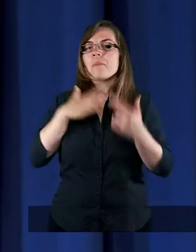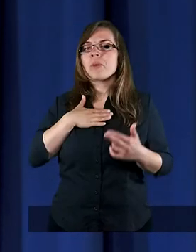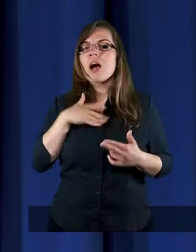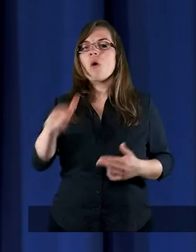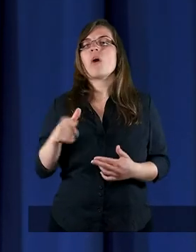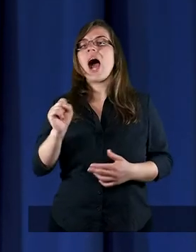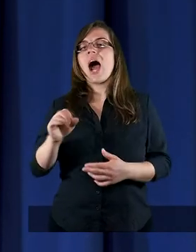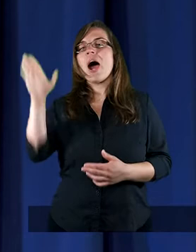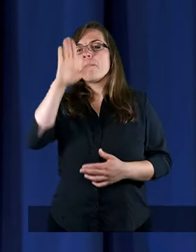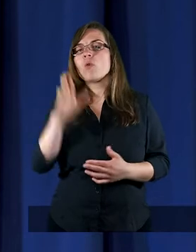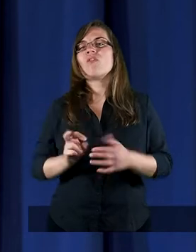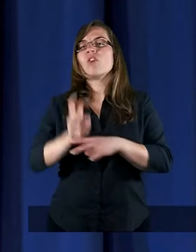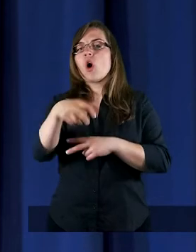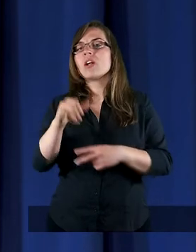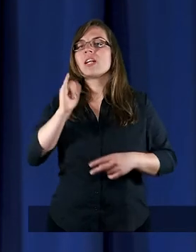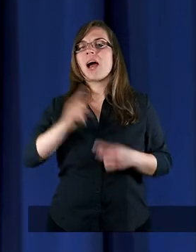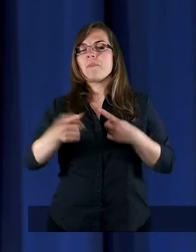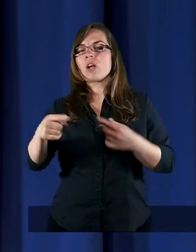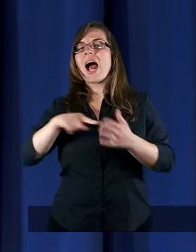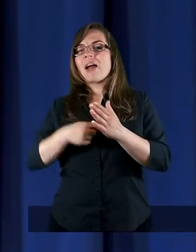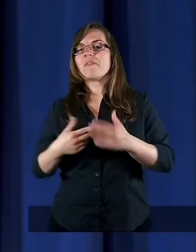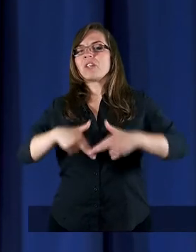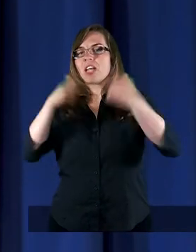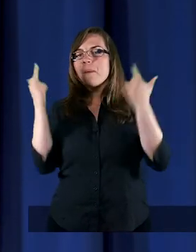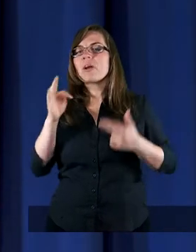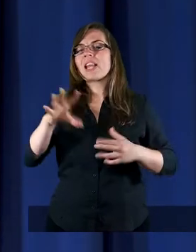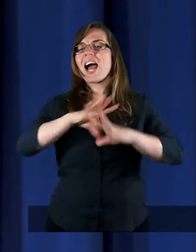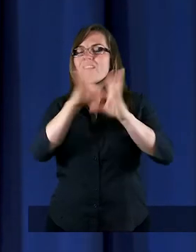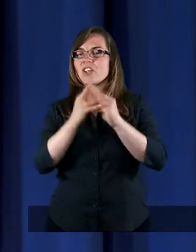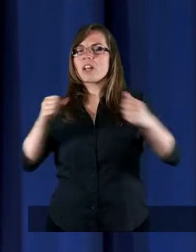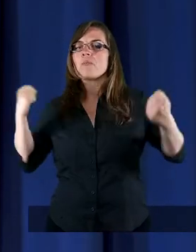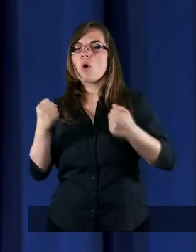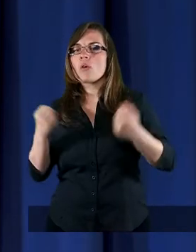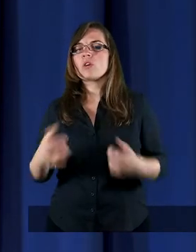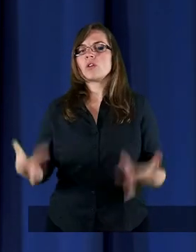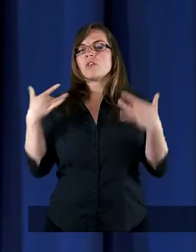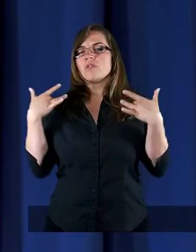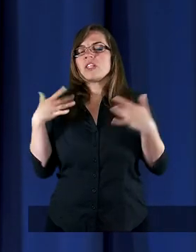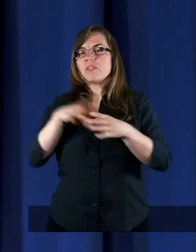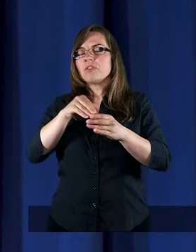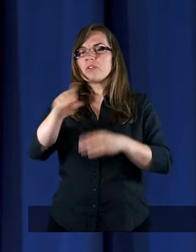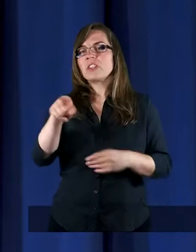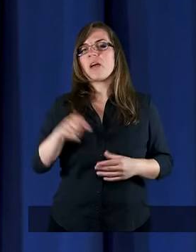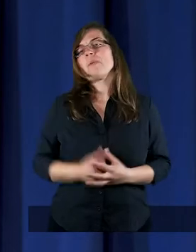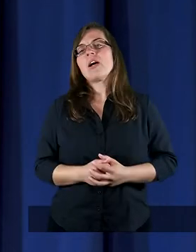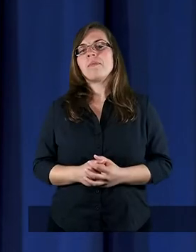A Bóg chodzi, jak po tatrach w niebie, tak wszechmogący, że nie stworzył siebie.